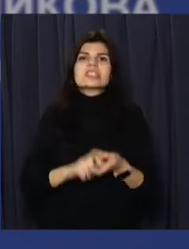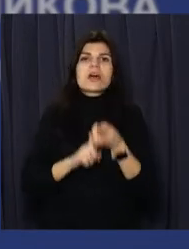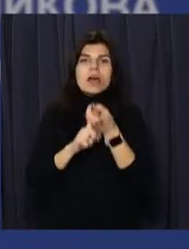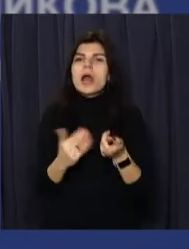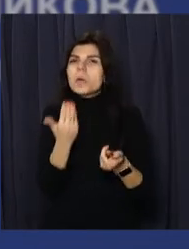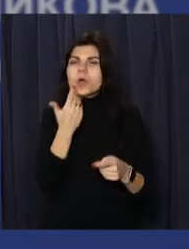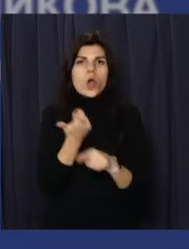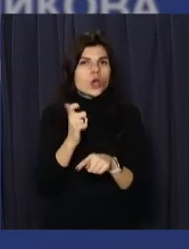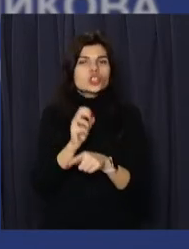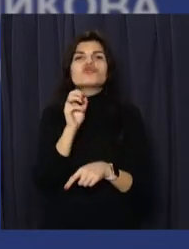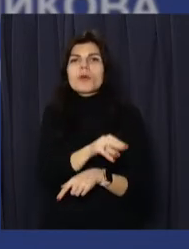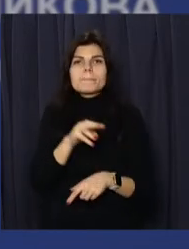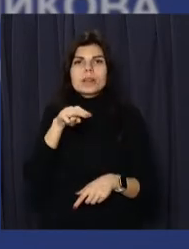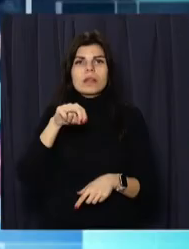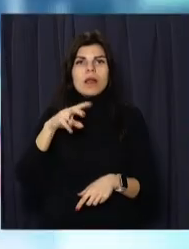ніж Дельта.